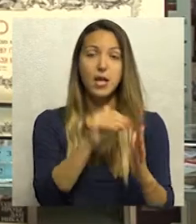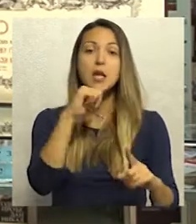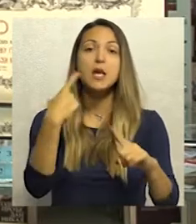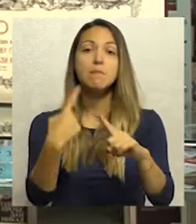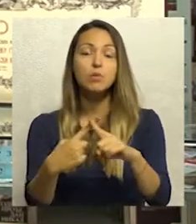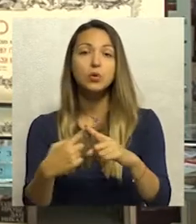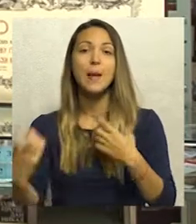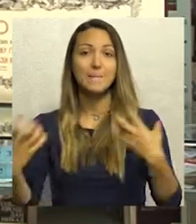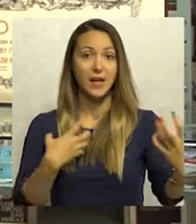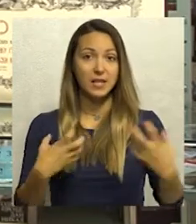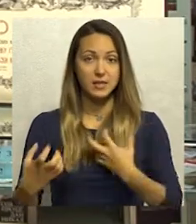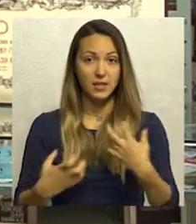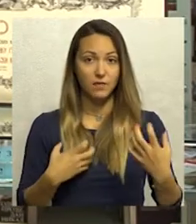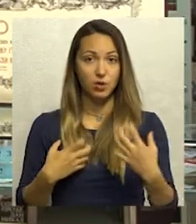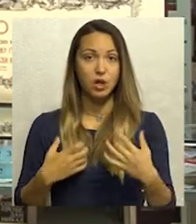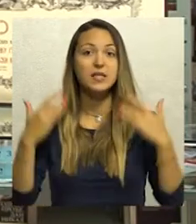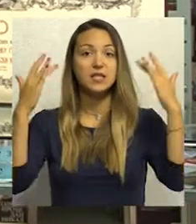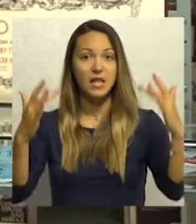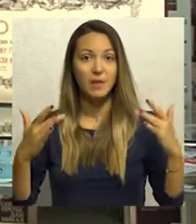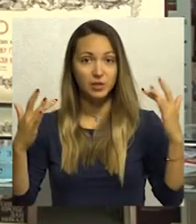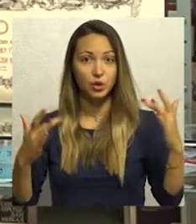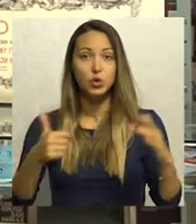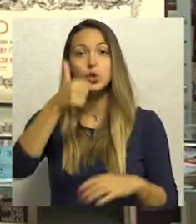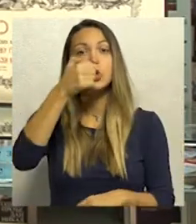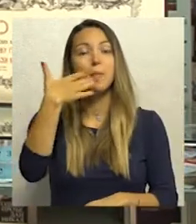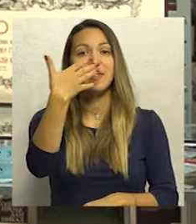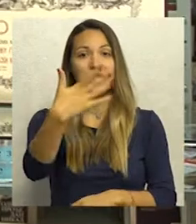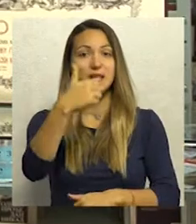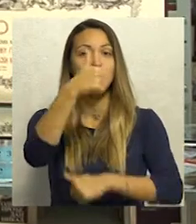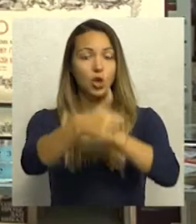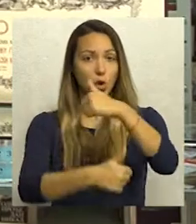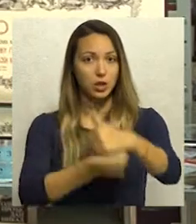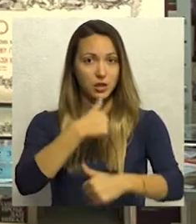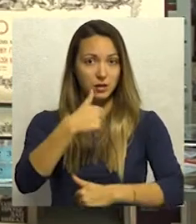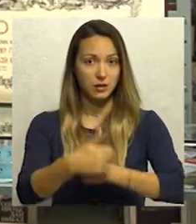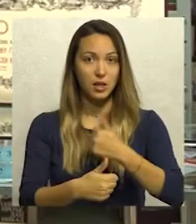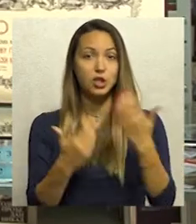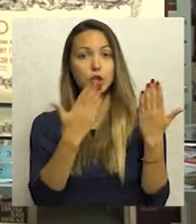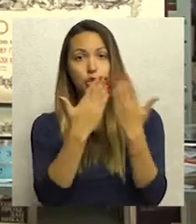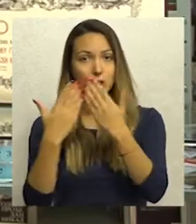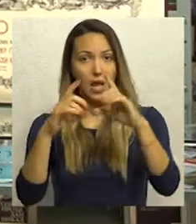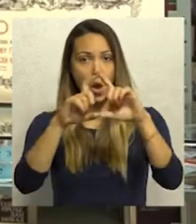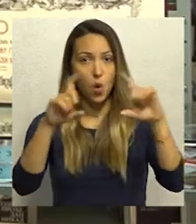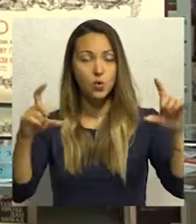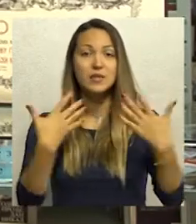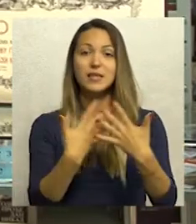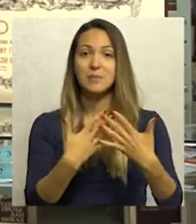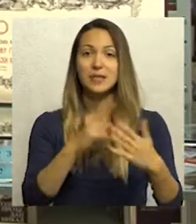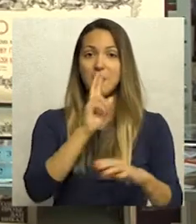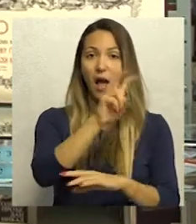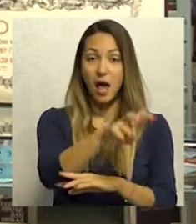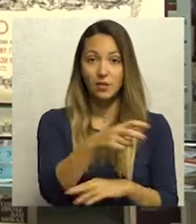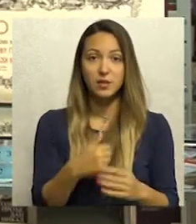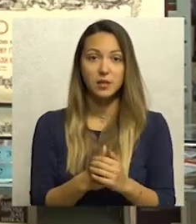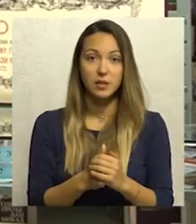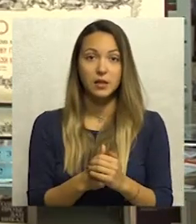svečanosti povodom obeležavanja 150 godina čitaonice u Sremskim Karlovcima, a i knjiga